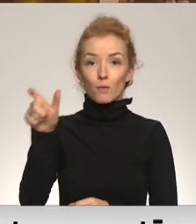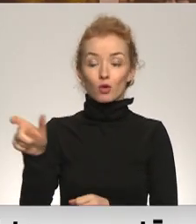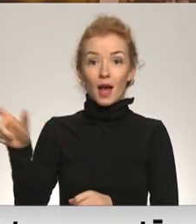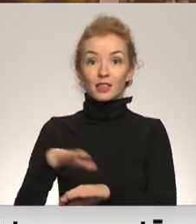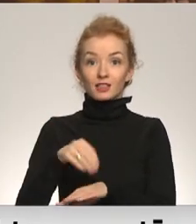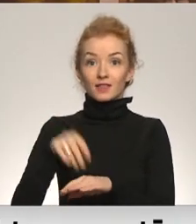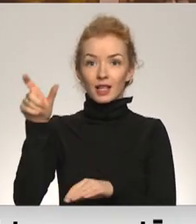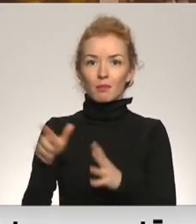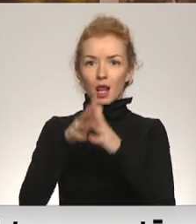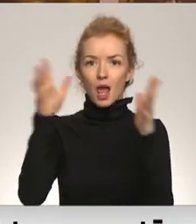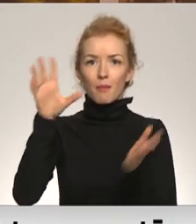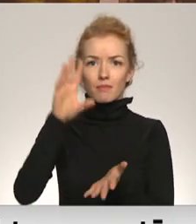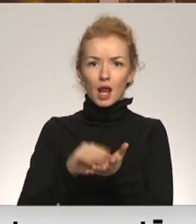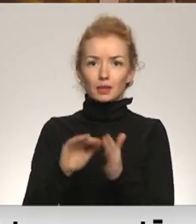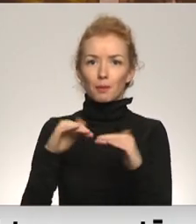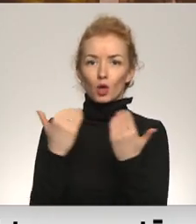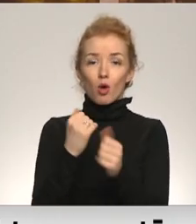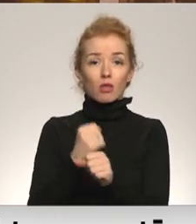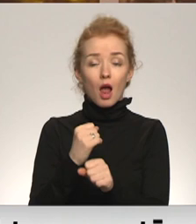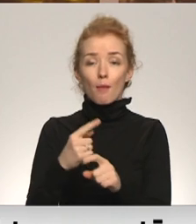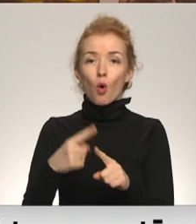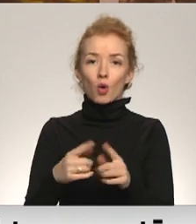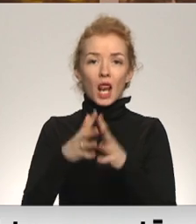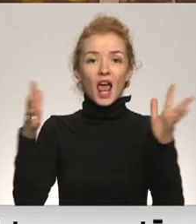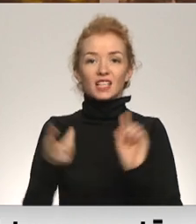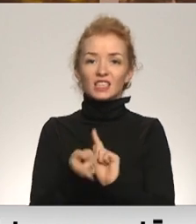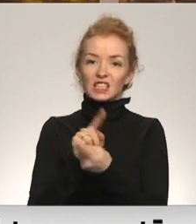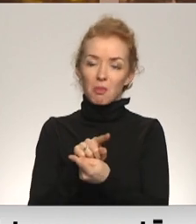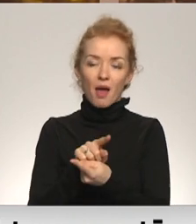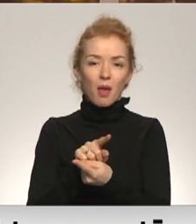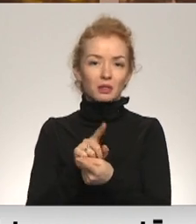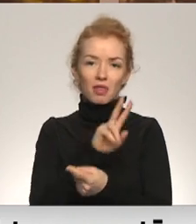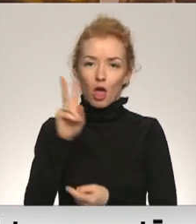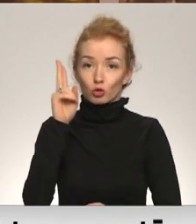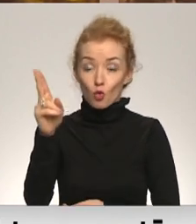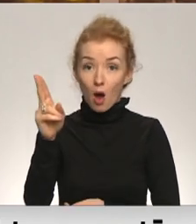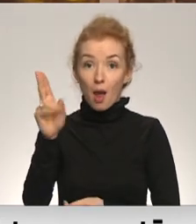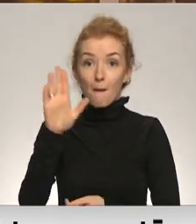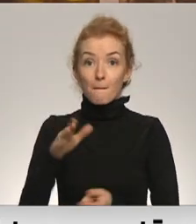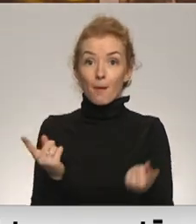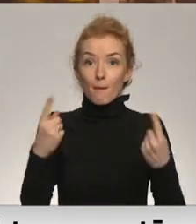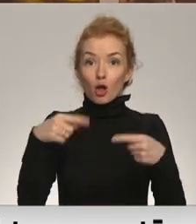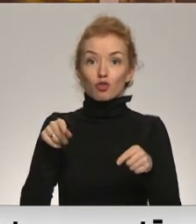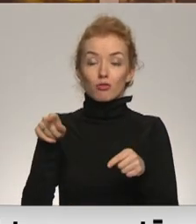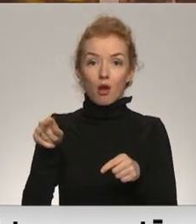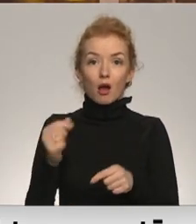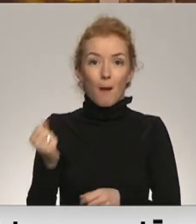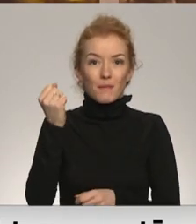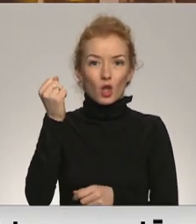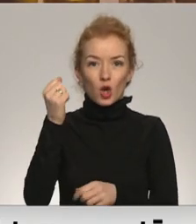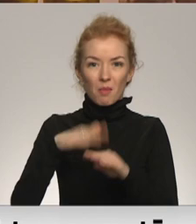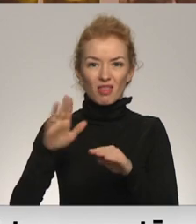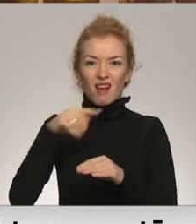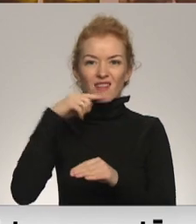Zviedrim ir liela pieredze biroja darbā, un nekādas būtisks izmaiņas viņš nesola. Runājot par pašreizējo draudu līmenu saistībā ar Krievijas